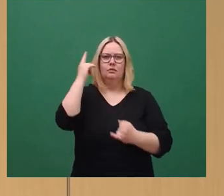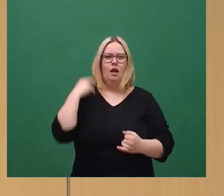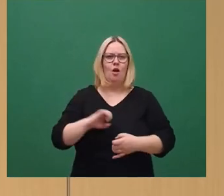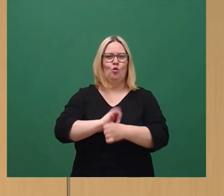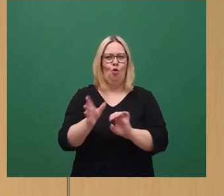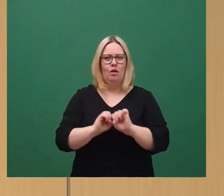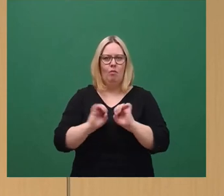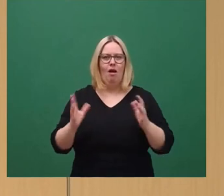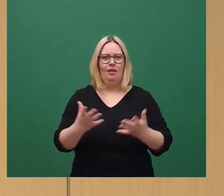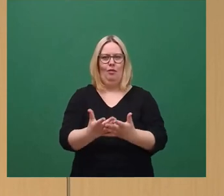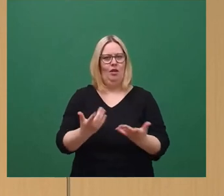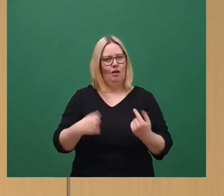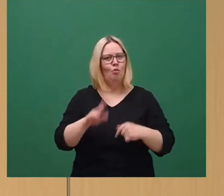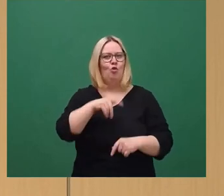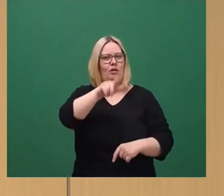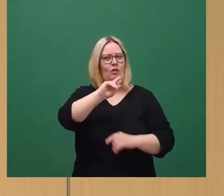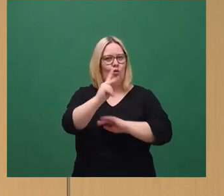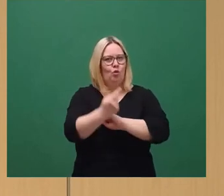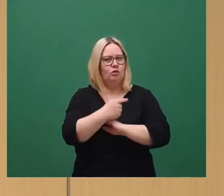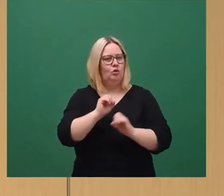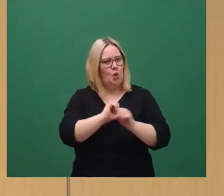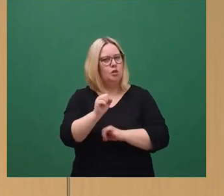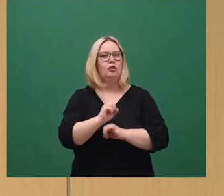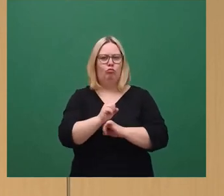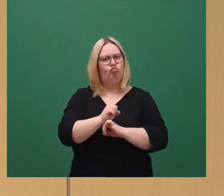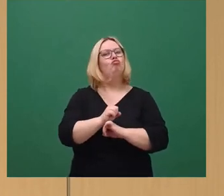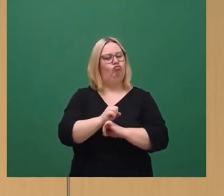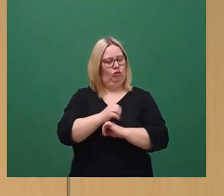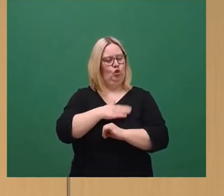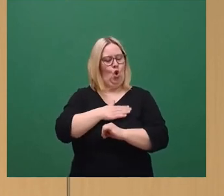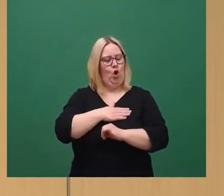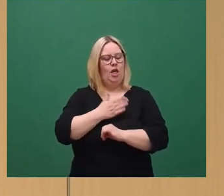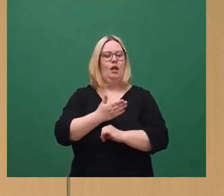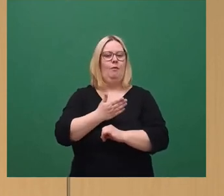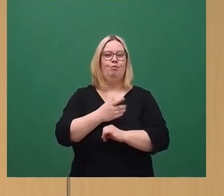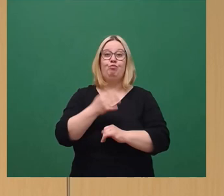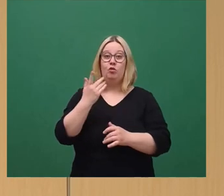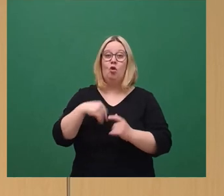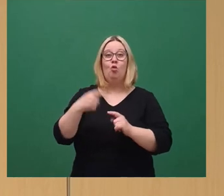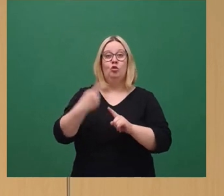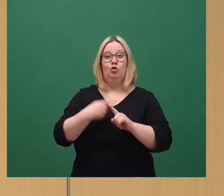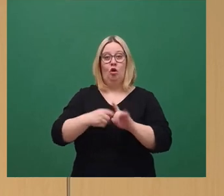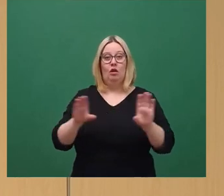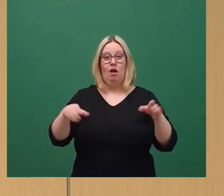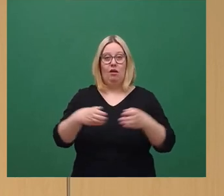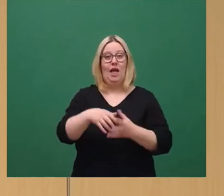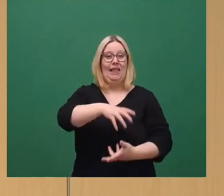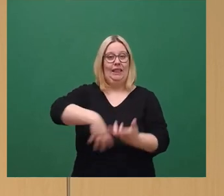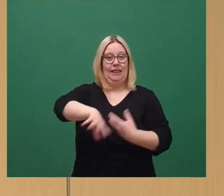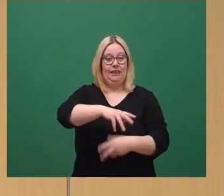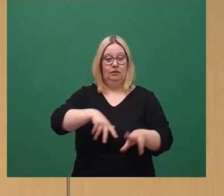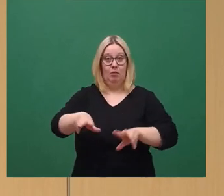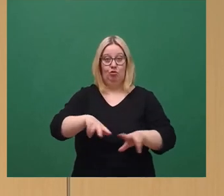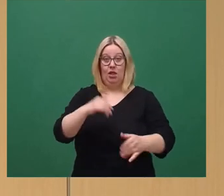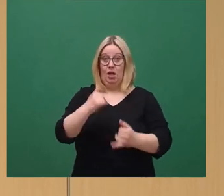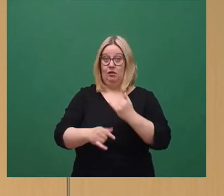-Pandemie, halten die Kundinnen und Kunden dem Unternehmen die Treue und vergaben sogar in der Sonderkategorie Krisenmanagement letztes